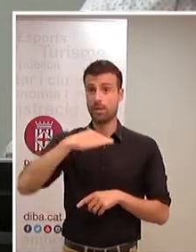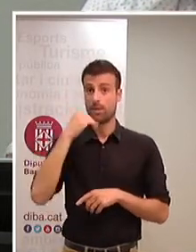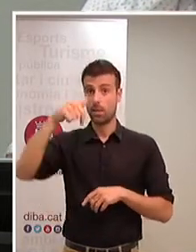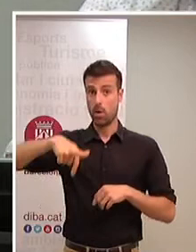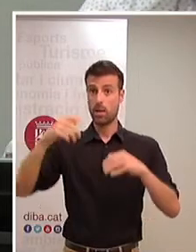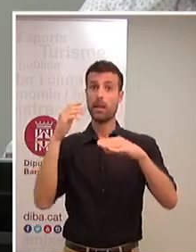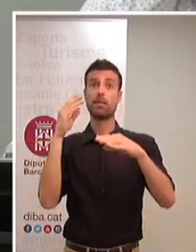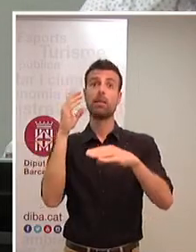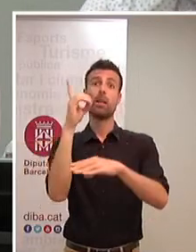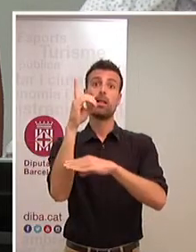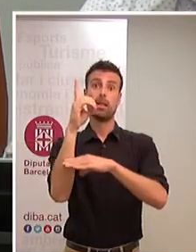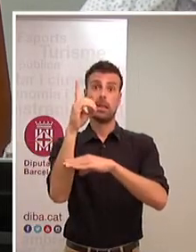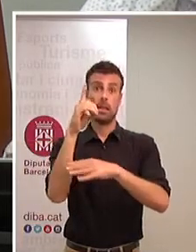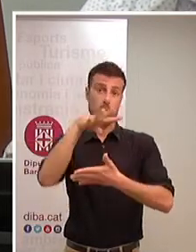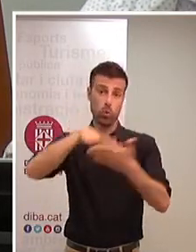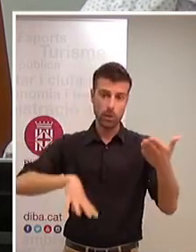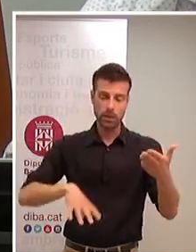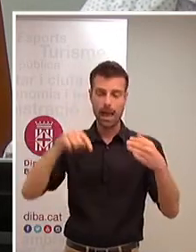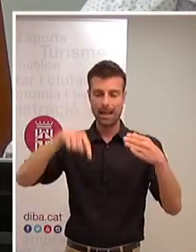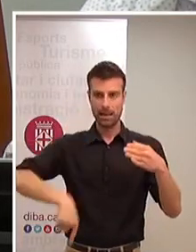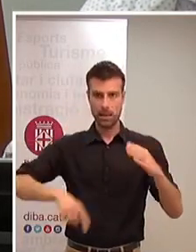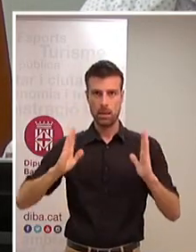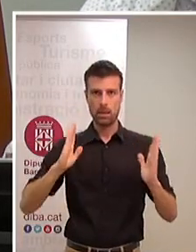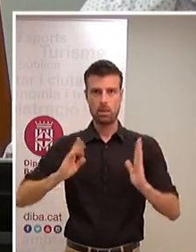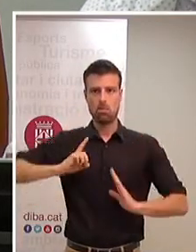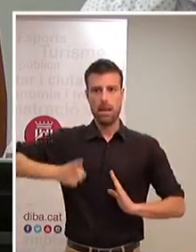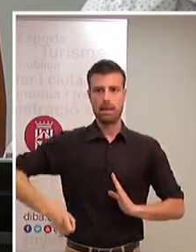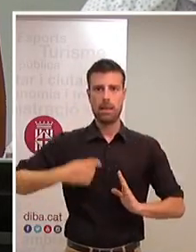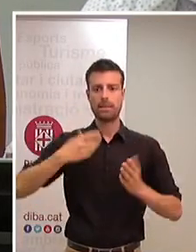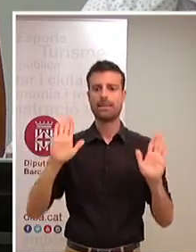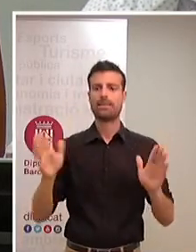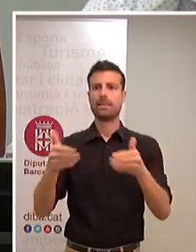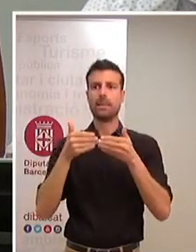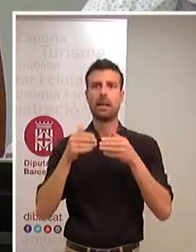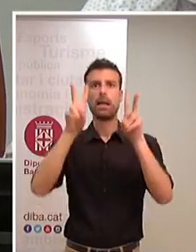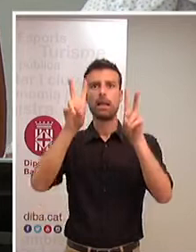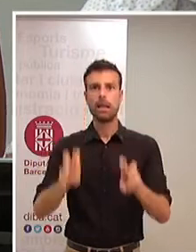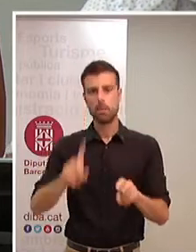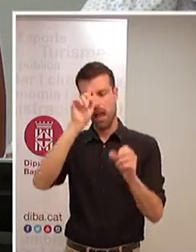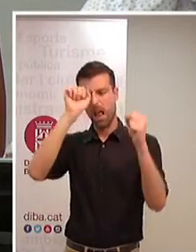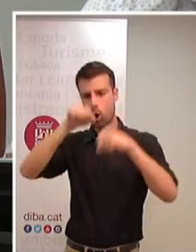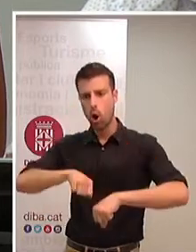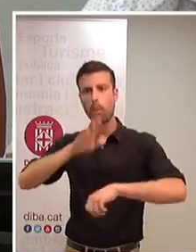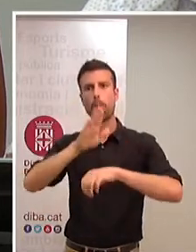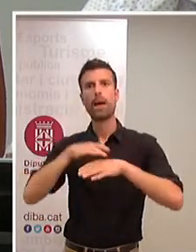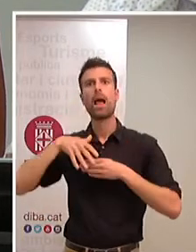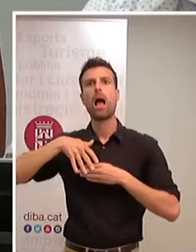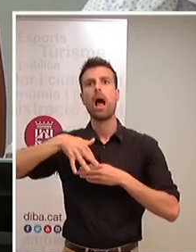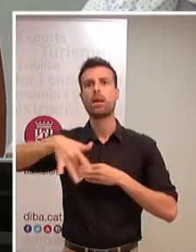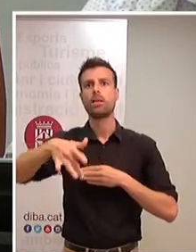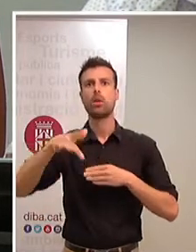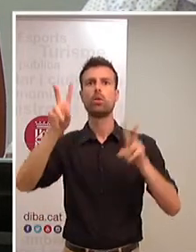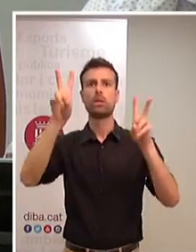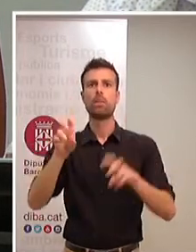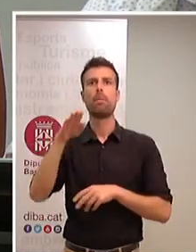aquest mandat hem tancat l'acord per disposar de l'arxiu de Martí i Pol crec que és un